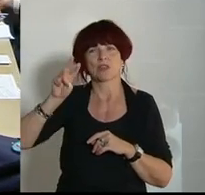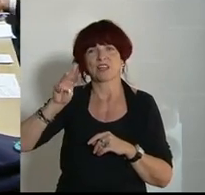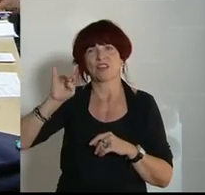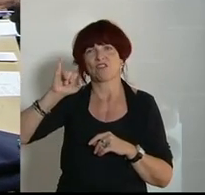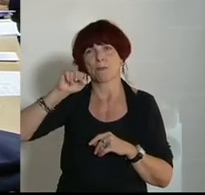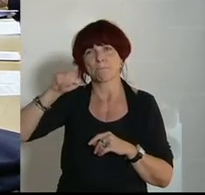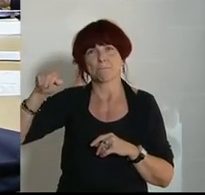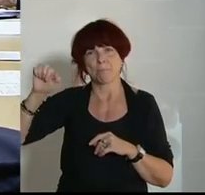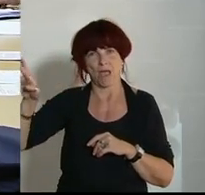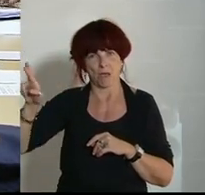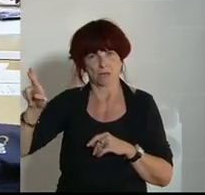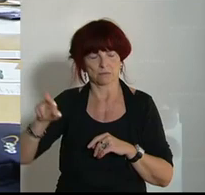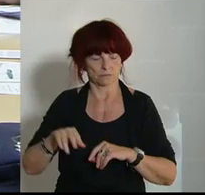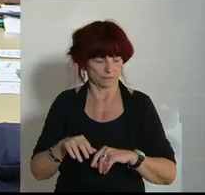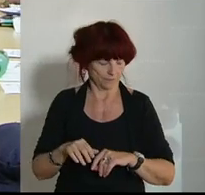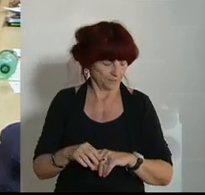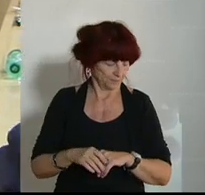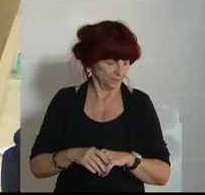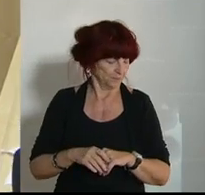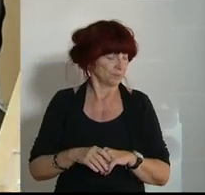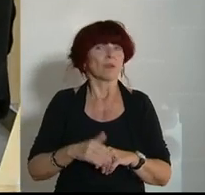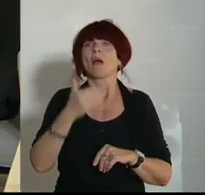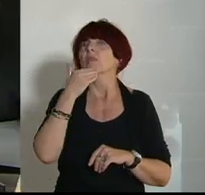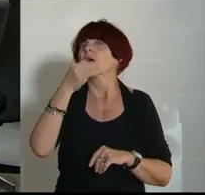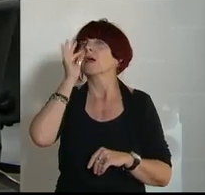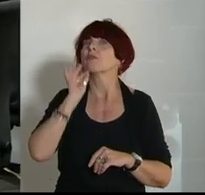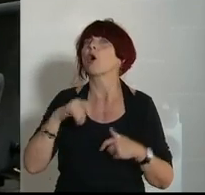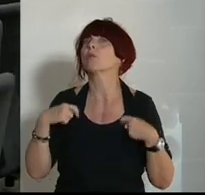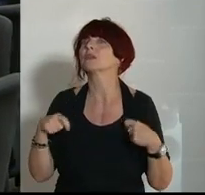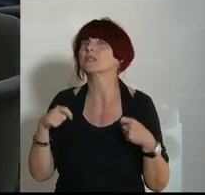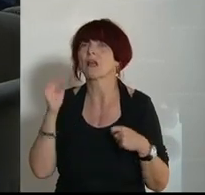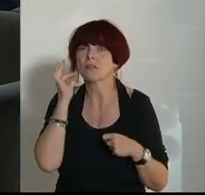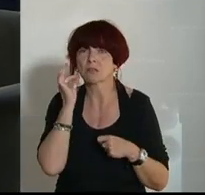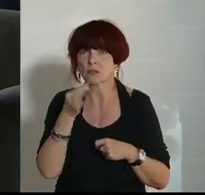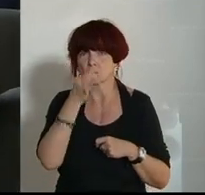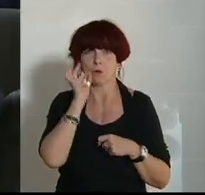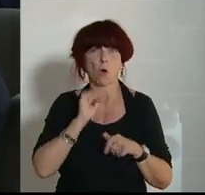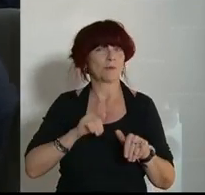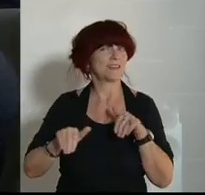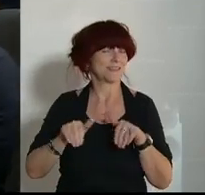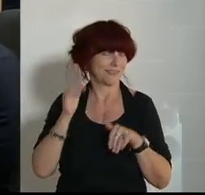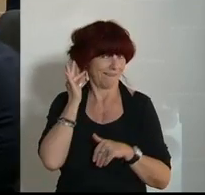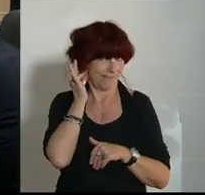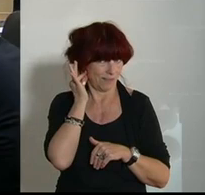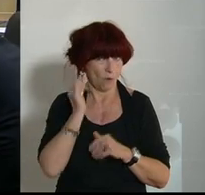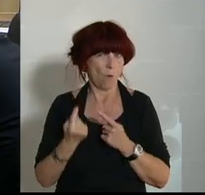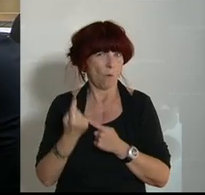Unternehmer, die Unternehmerin, die Bevölkerung würden im Plan T eine Rolle spielen. Petra Wimmer, SPÖ, ist am Wort.